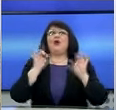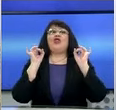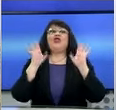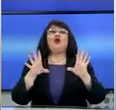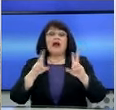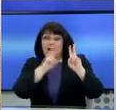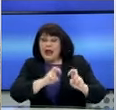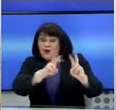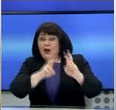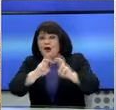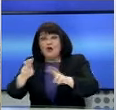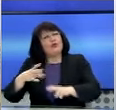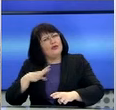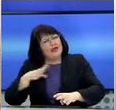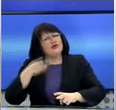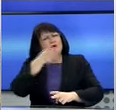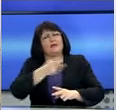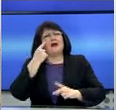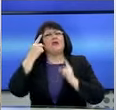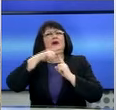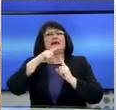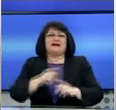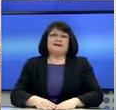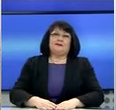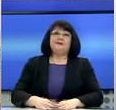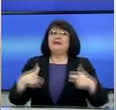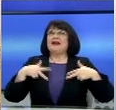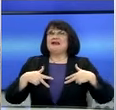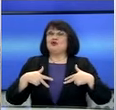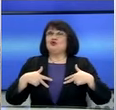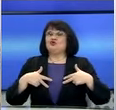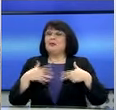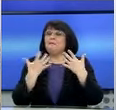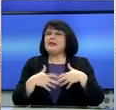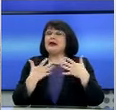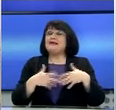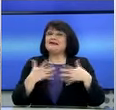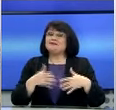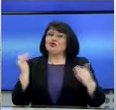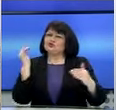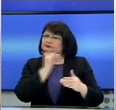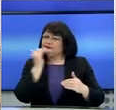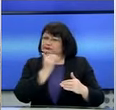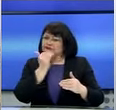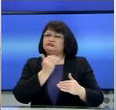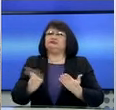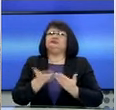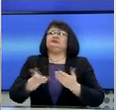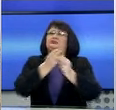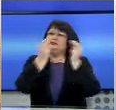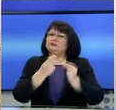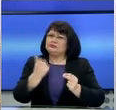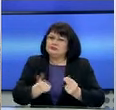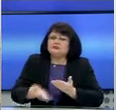έλεγχο των πολιτών που το επιθυμούν. Ένας μηχανισμός κρατικός, άμεσος, αποτελεσματικός, στο πλευρό του πολίτη,